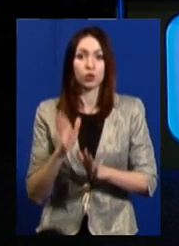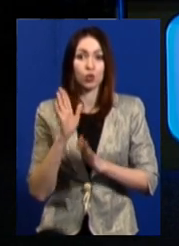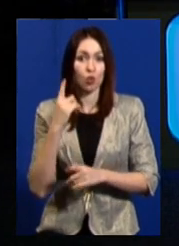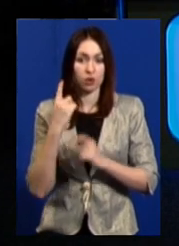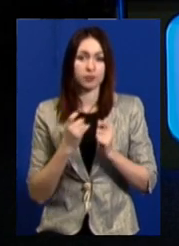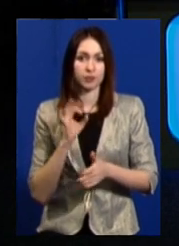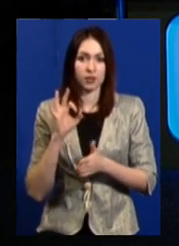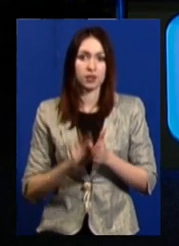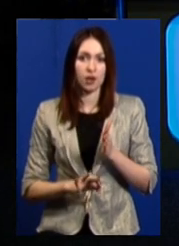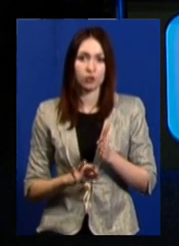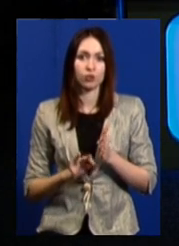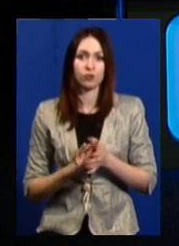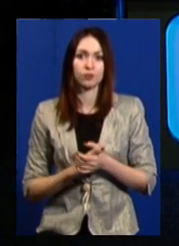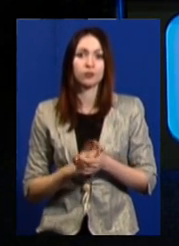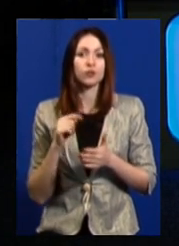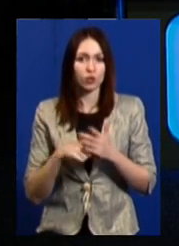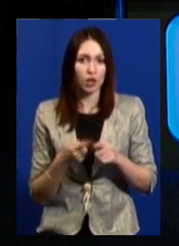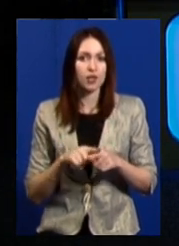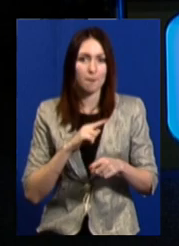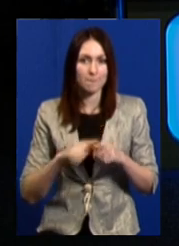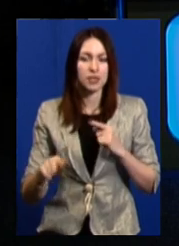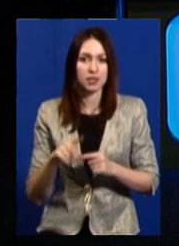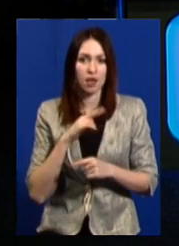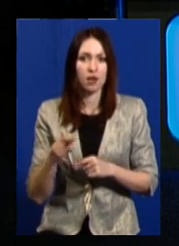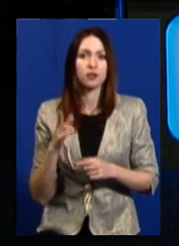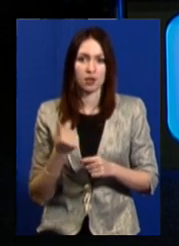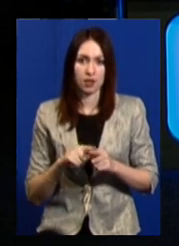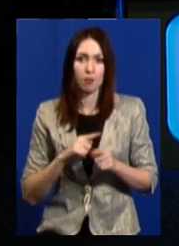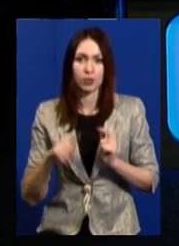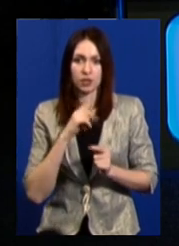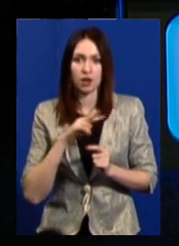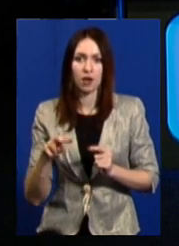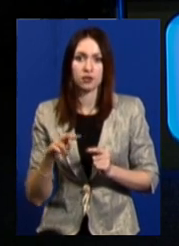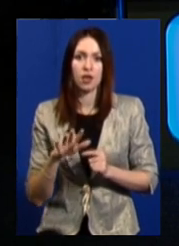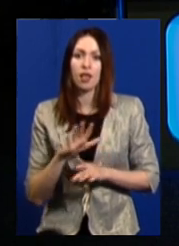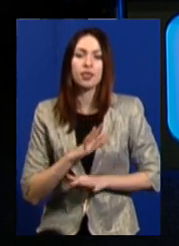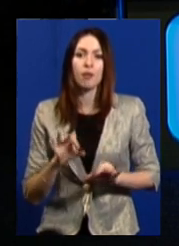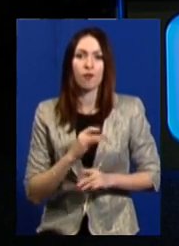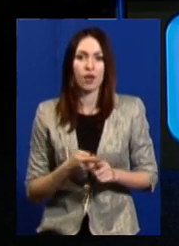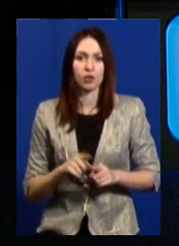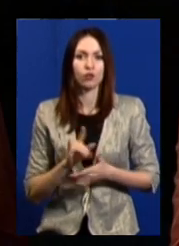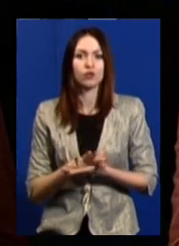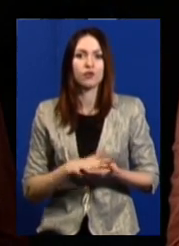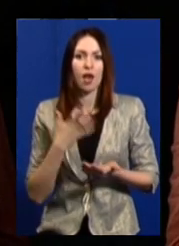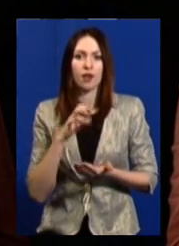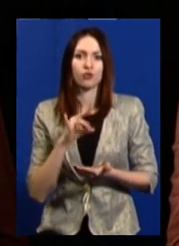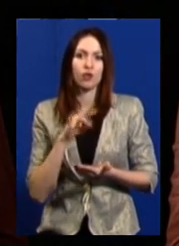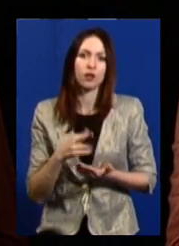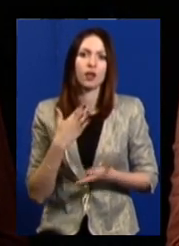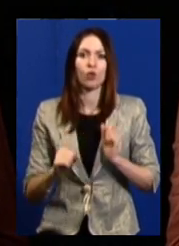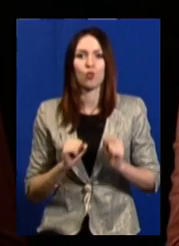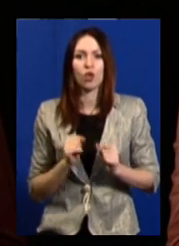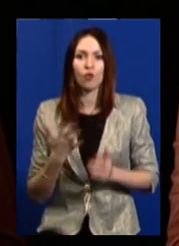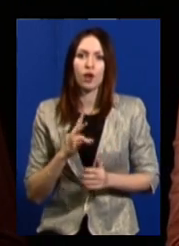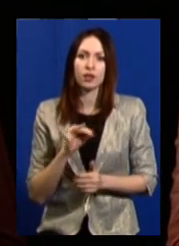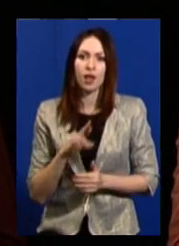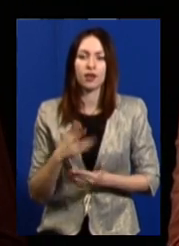так одразу ми реагуємо. Тобто це швидка реакція? Це швидка реакція. Не буває такого, що, вибачте, гаряча лінія або урядова якась